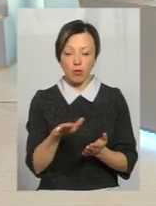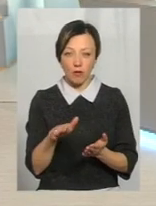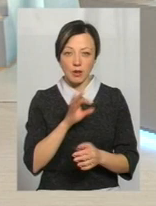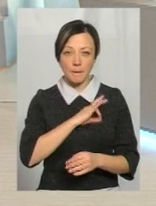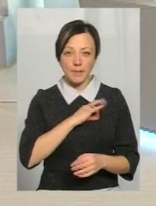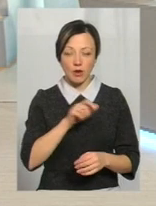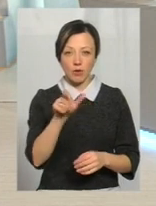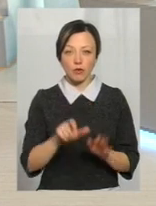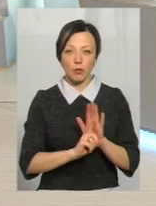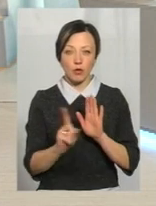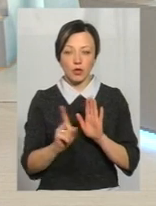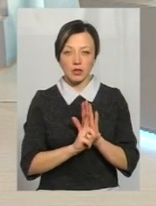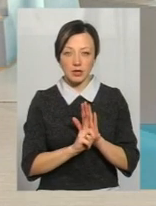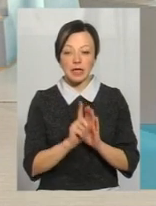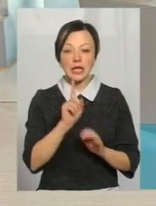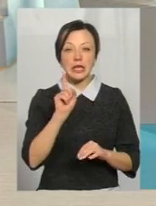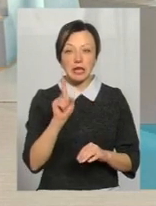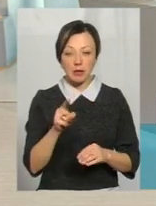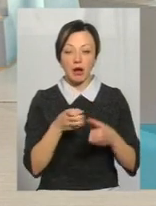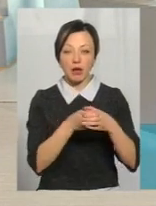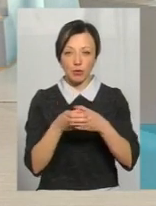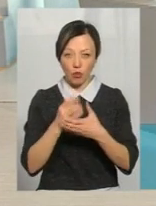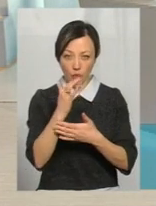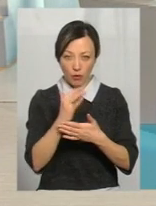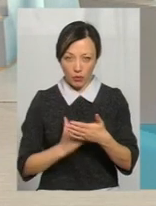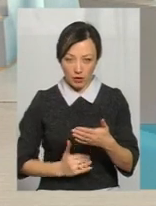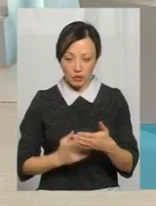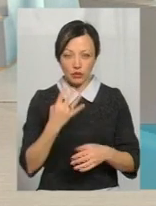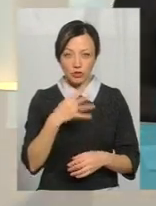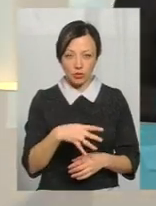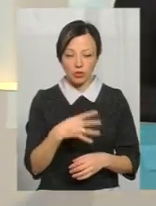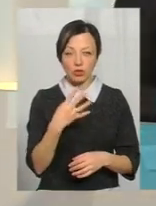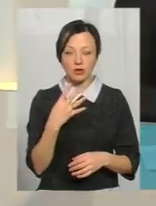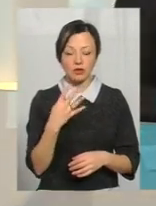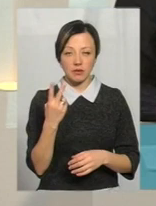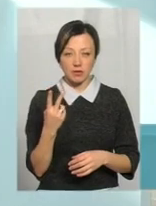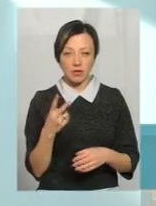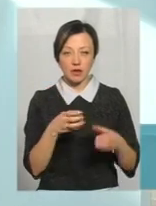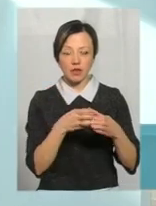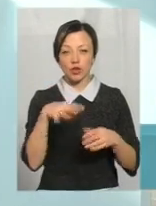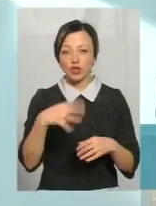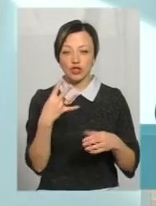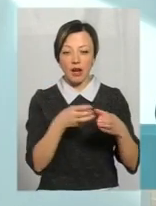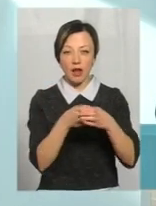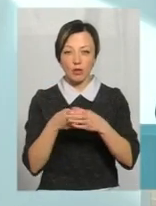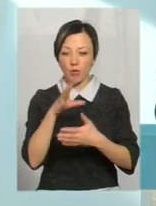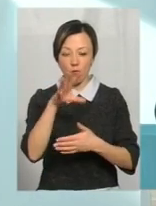пільговику у проїзд. Тим категоріям, які на сьогоднішній день перераховують. 44 категорії? повністю 44.